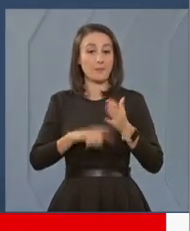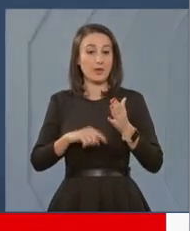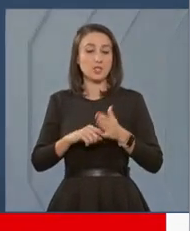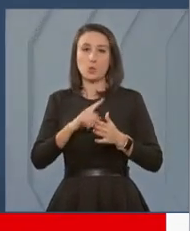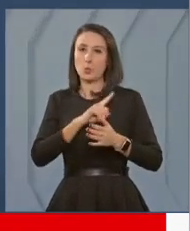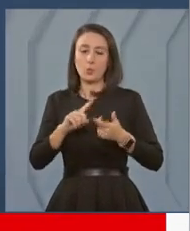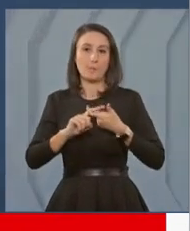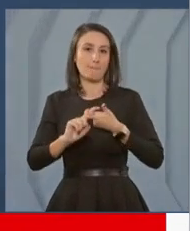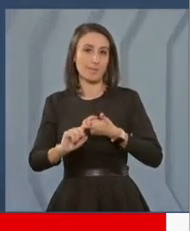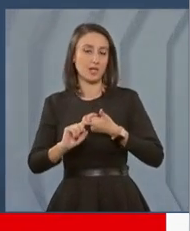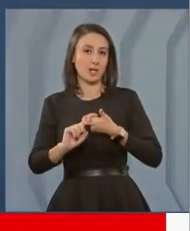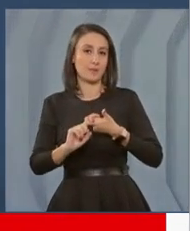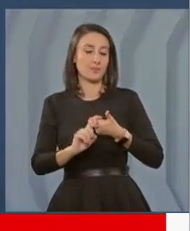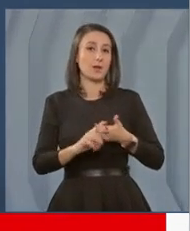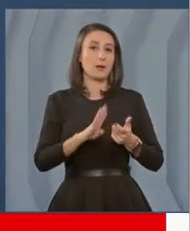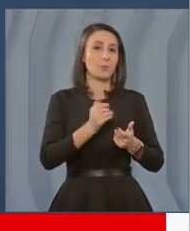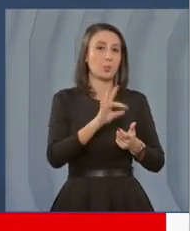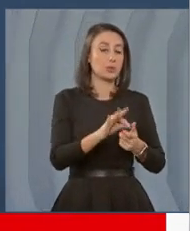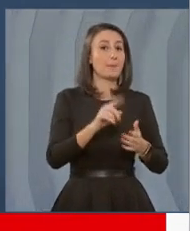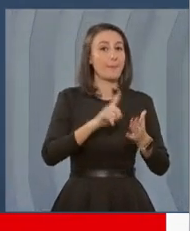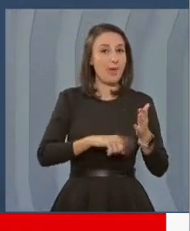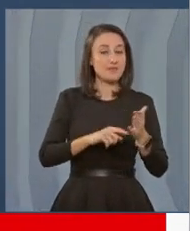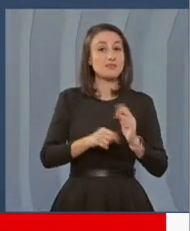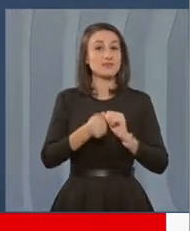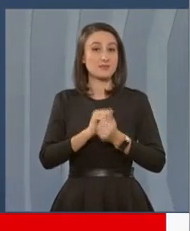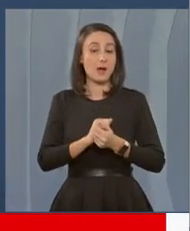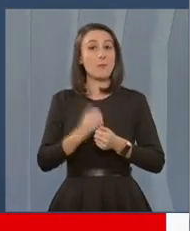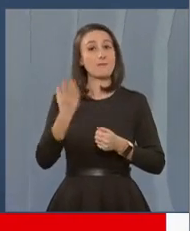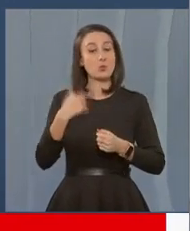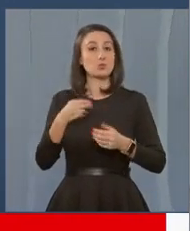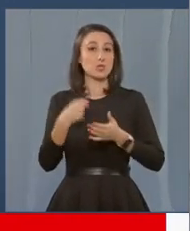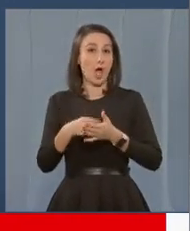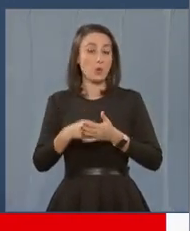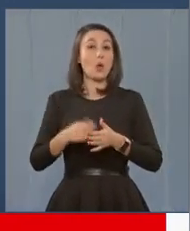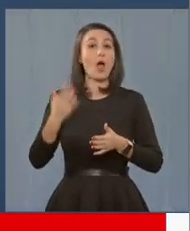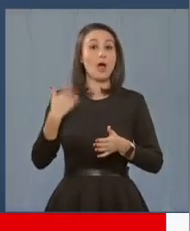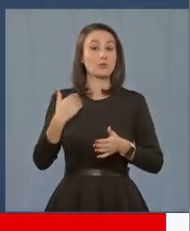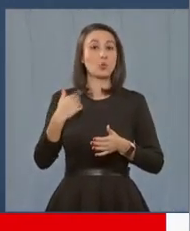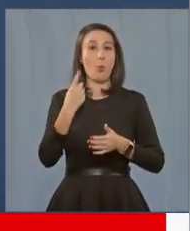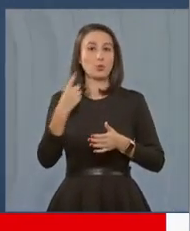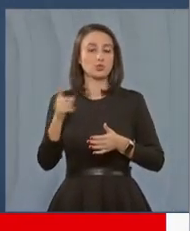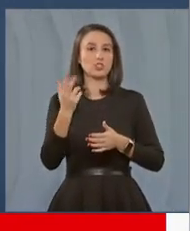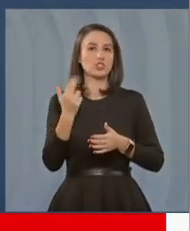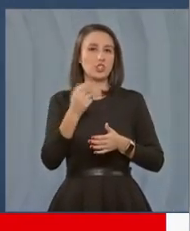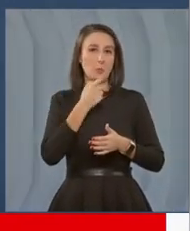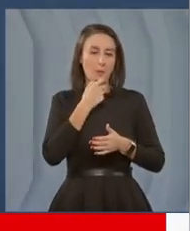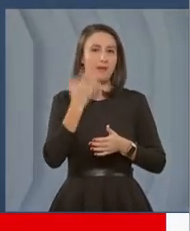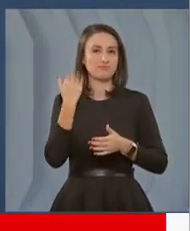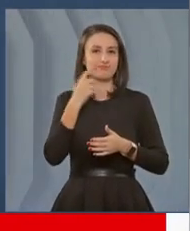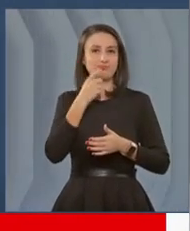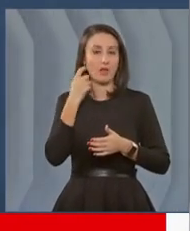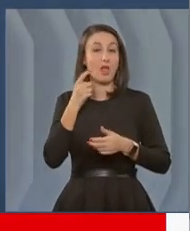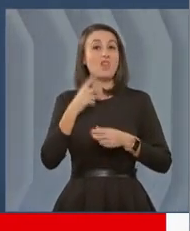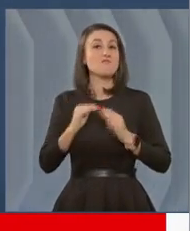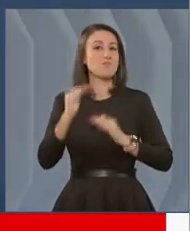ține de mărirea brutului pensiei sau de a postului salariu pe care l-ai avut acum 115 ani vara. Inflația este